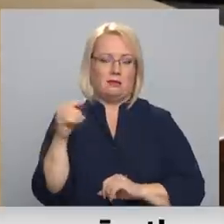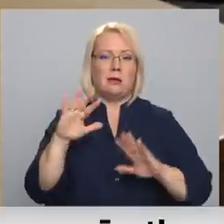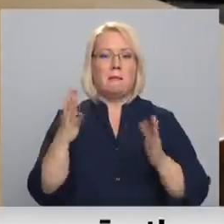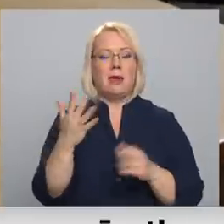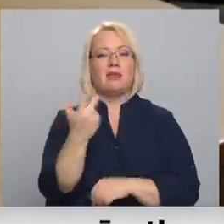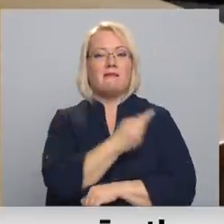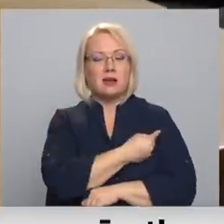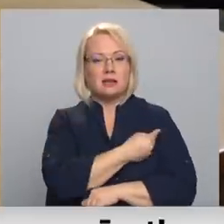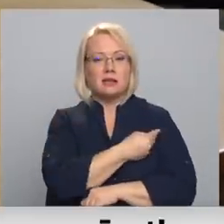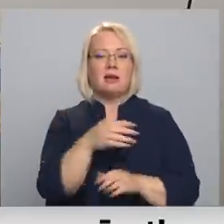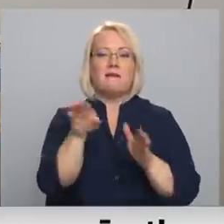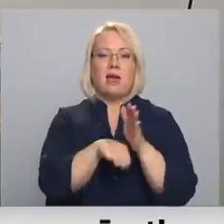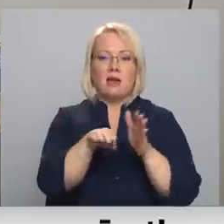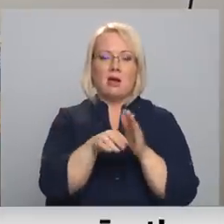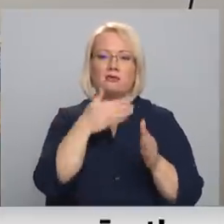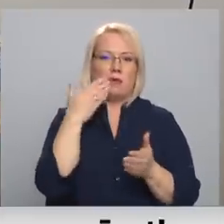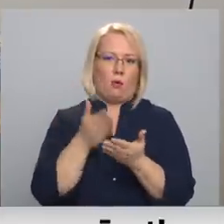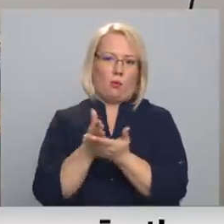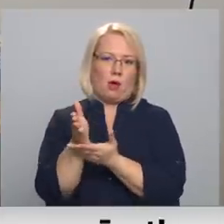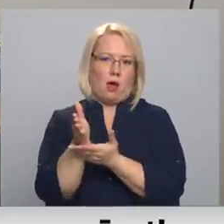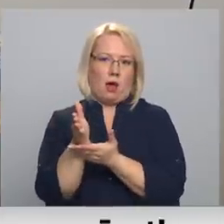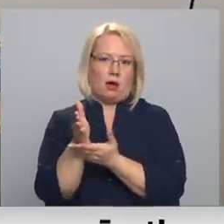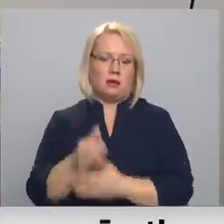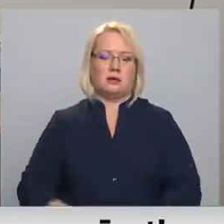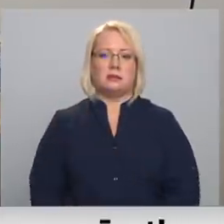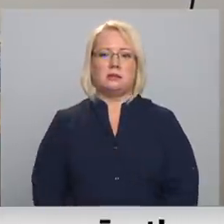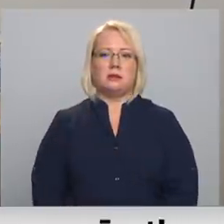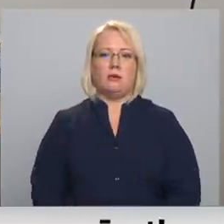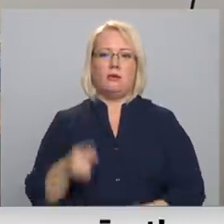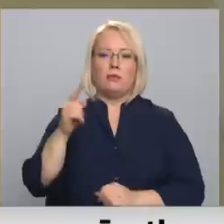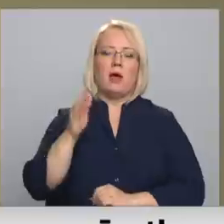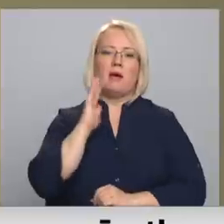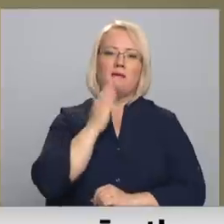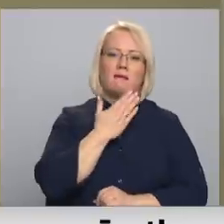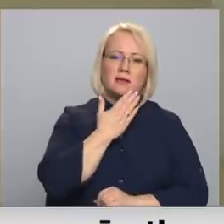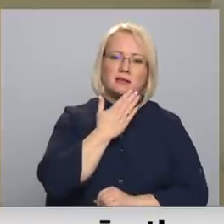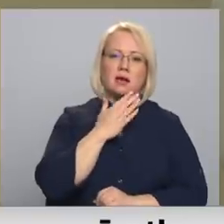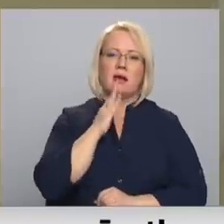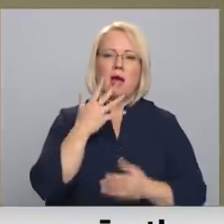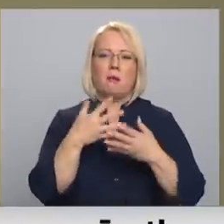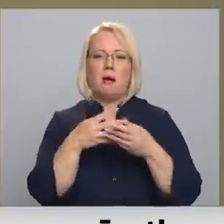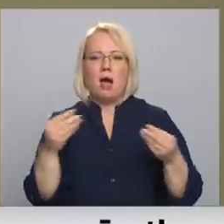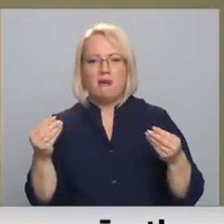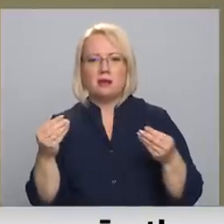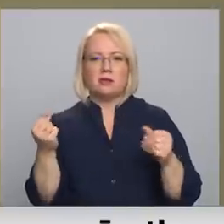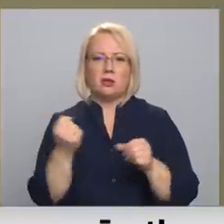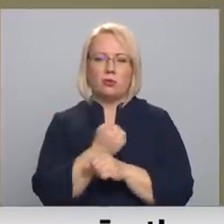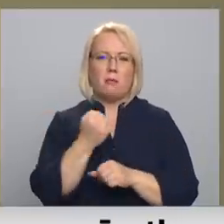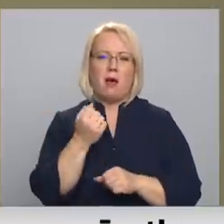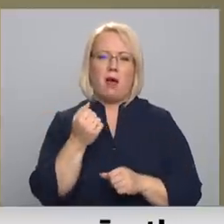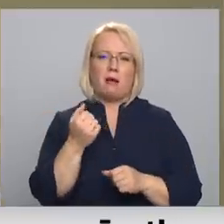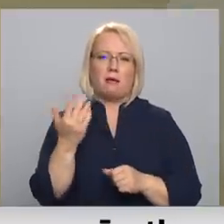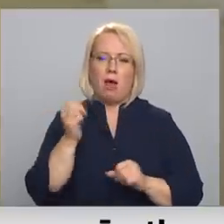vakcinēties viņš vienkārši nav gājis. No vasarā, pavasarī, kaši bija tās lietas, kas tomēr atvarēja jūs no tās